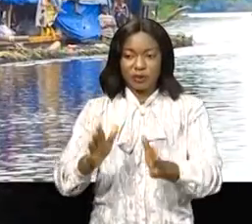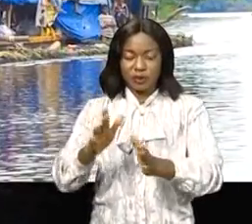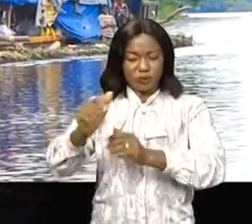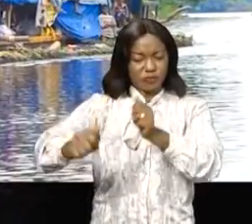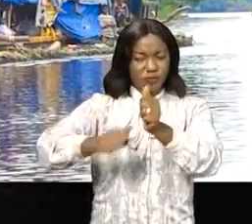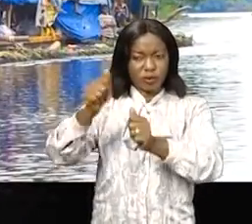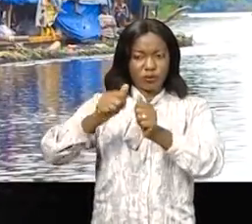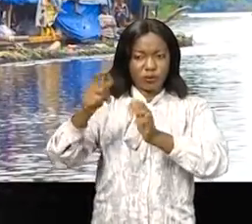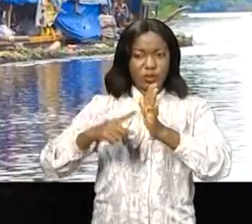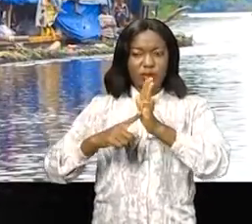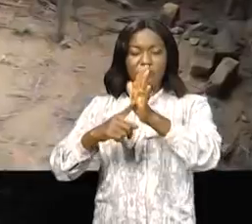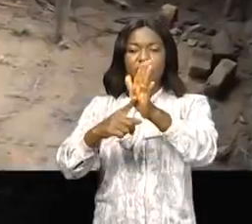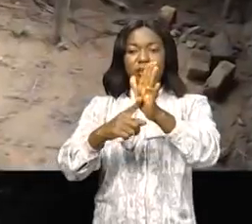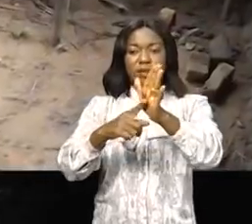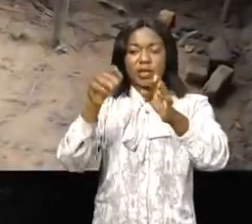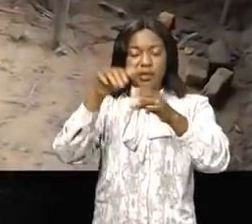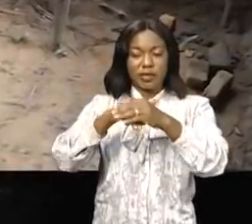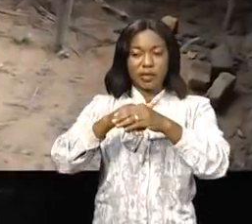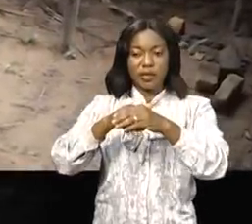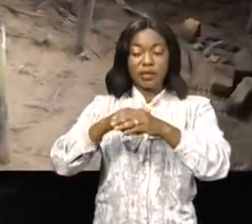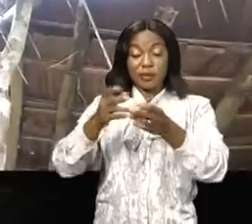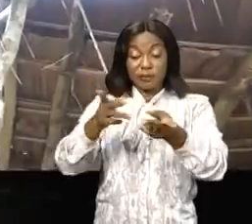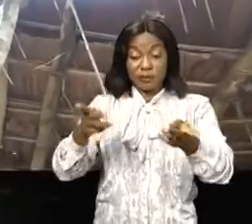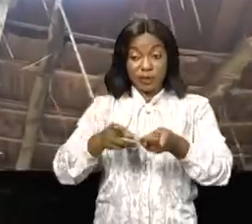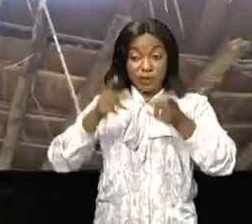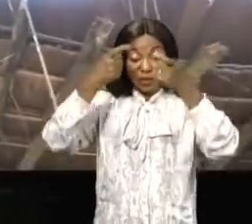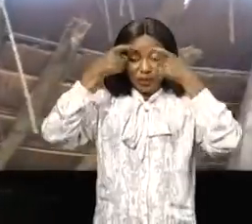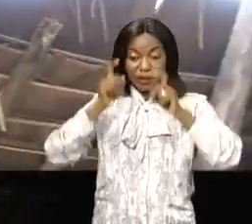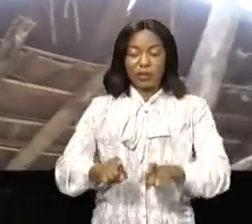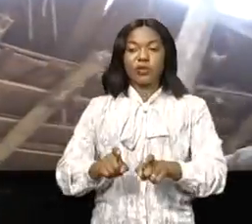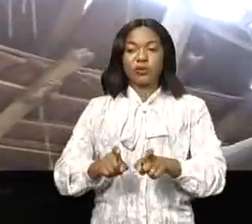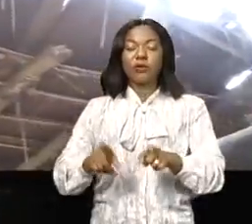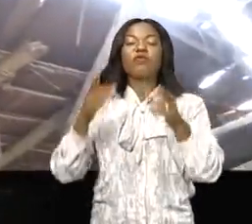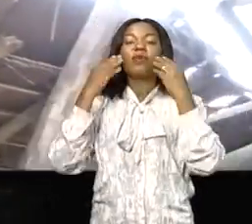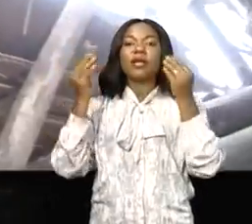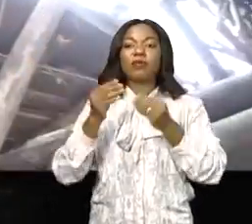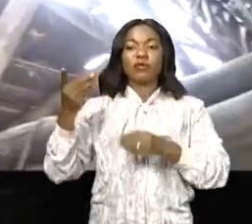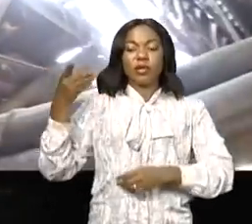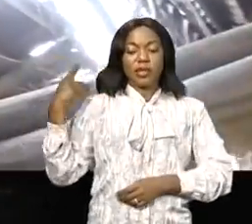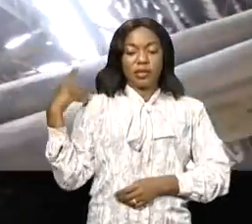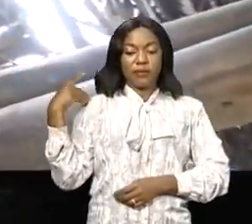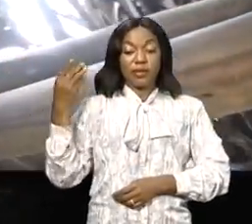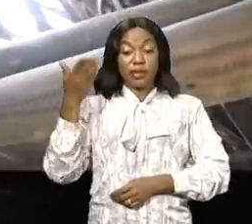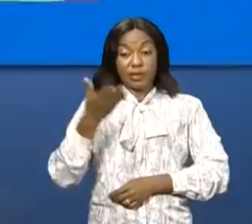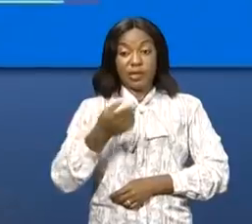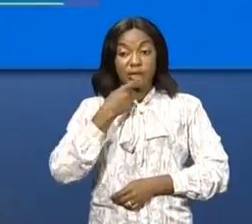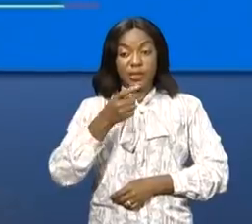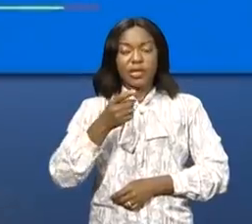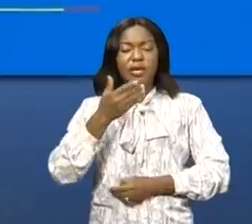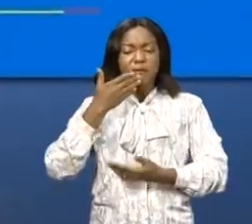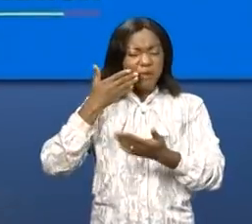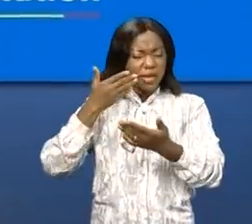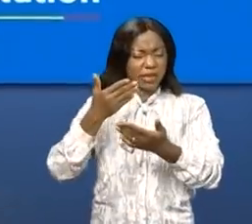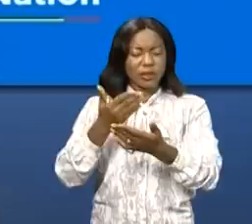représentativité dans les cercles de prise de décision. La notabilité de cette province salue la nomination du gouvernement